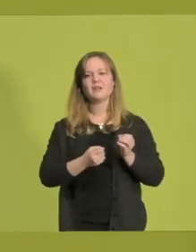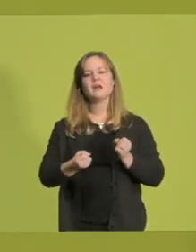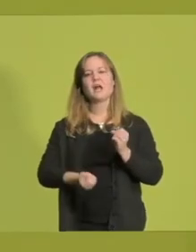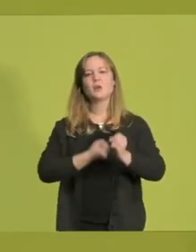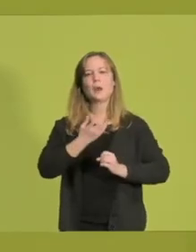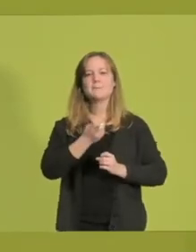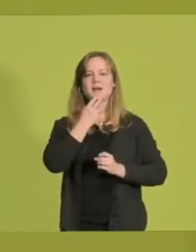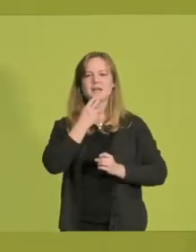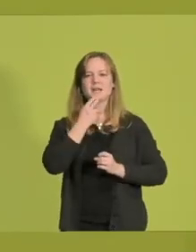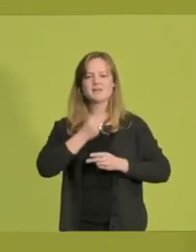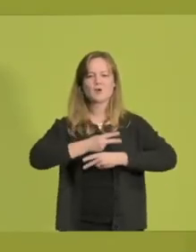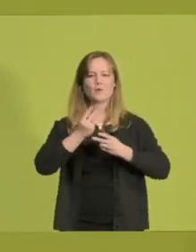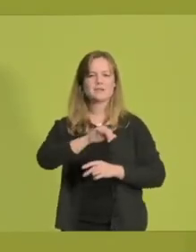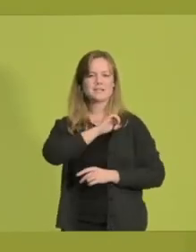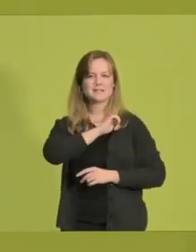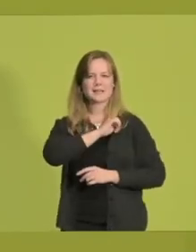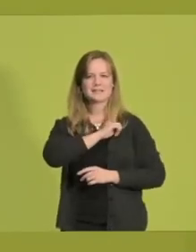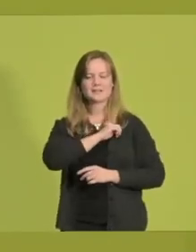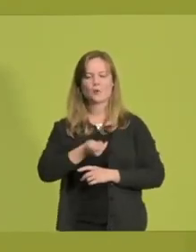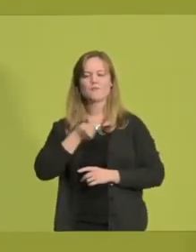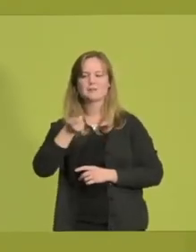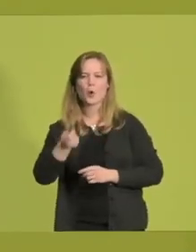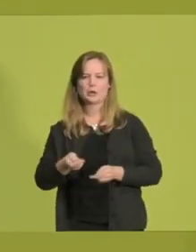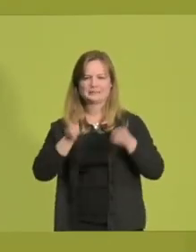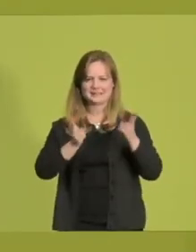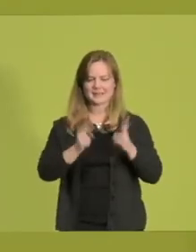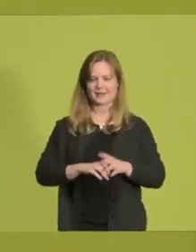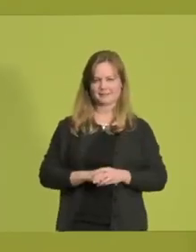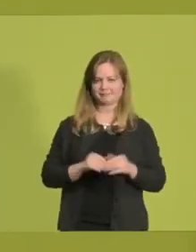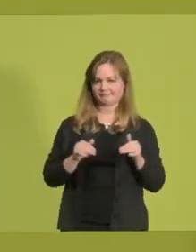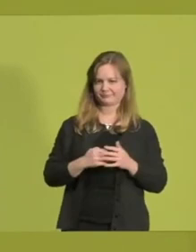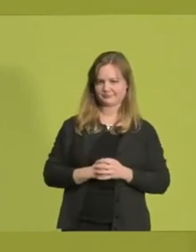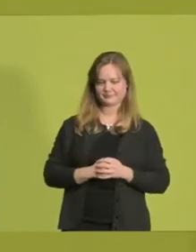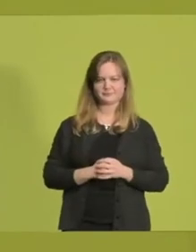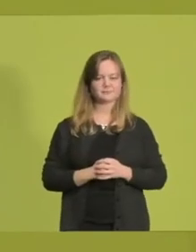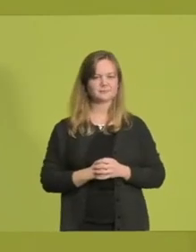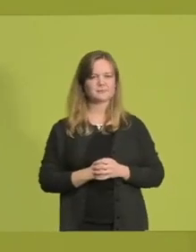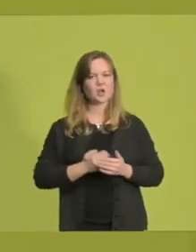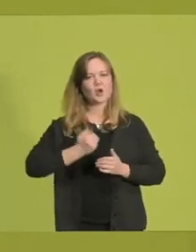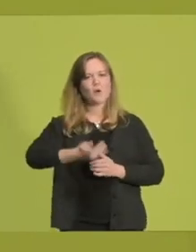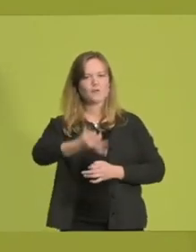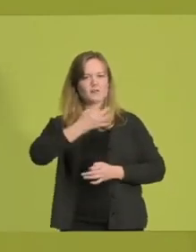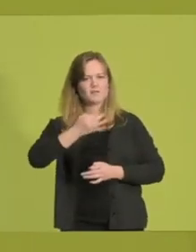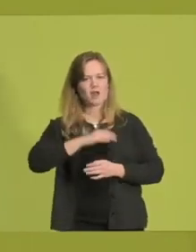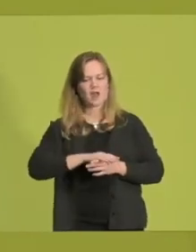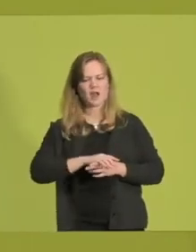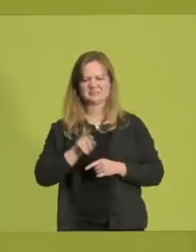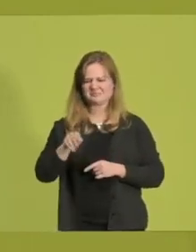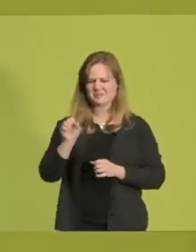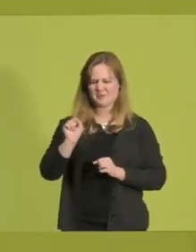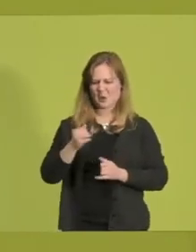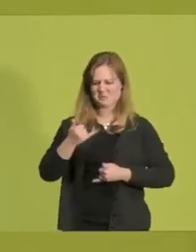und dienen der Versorgungssicherheit. Ich wurde ja schon oft gefragt, wie ich als Frau zum Elektrotechnikstudium